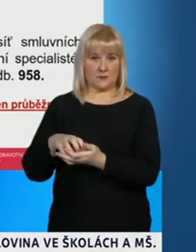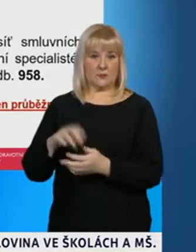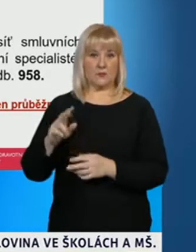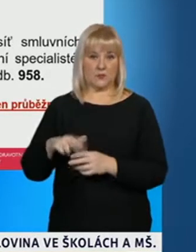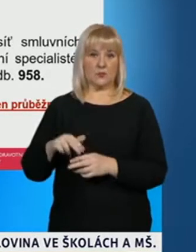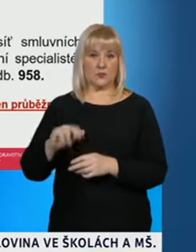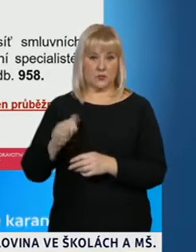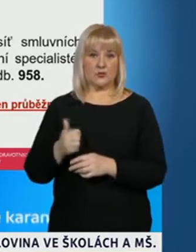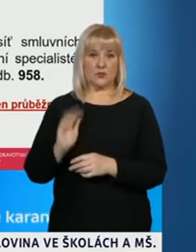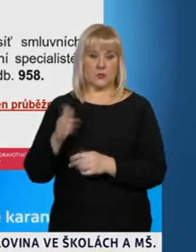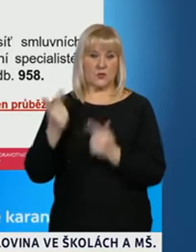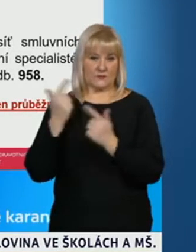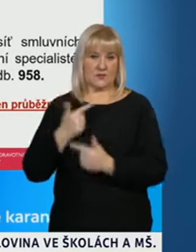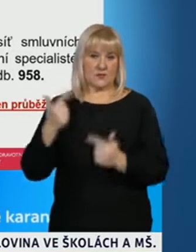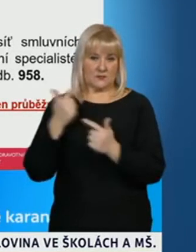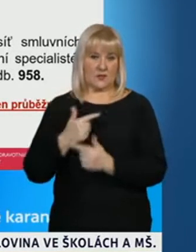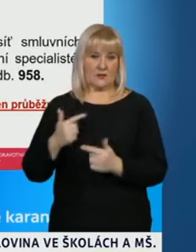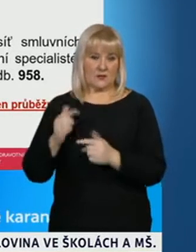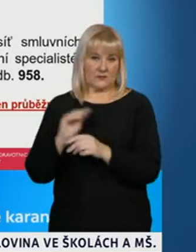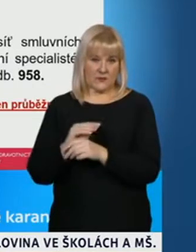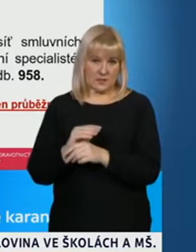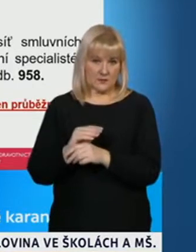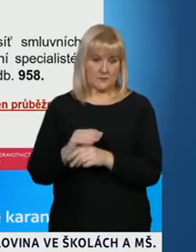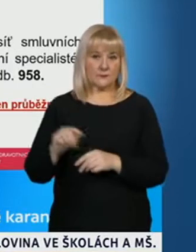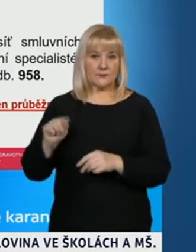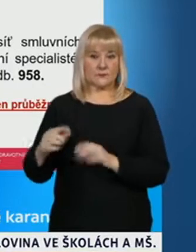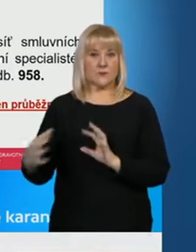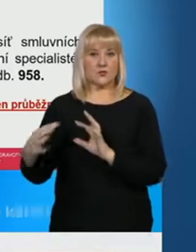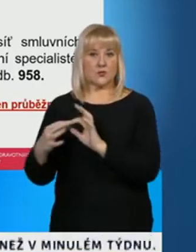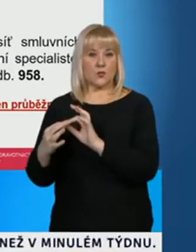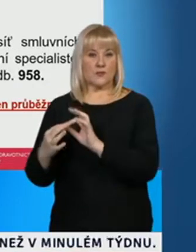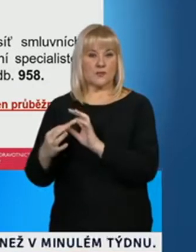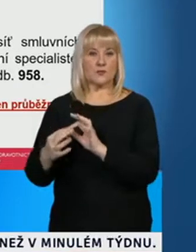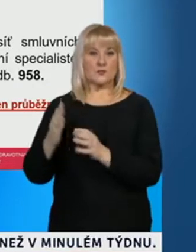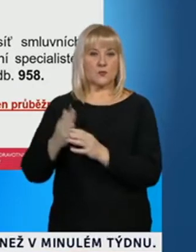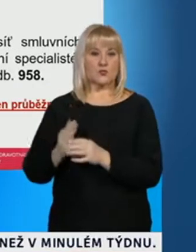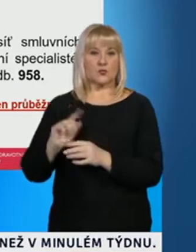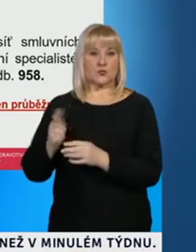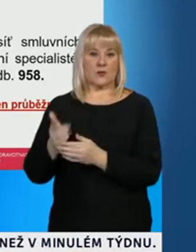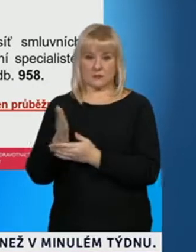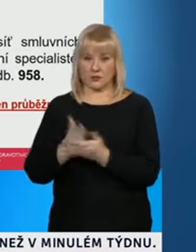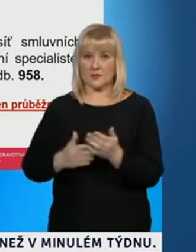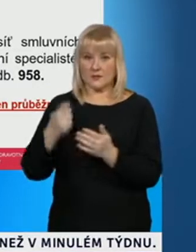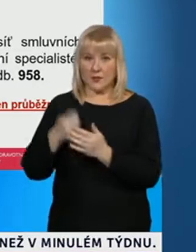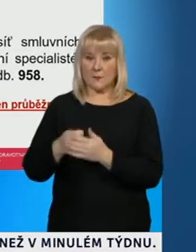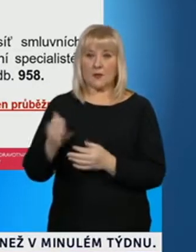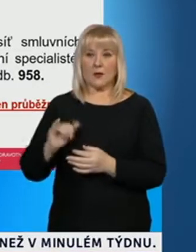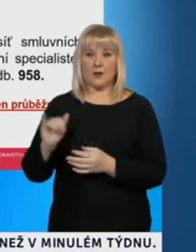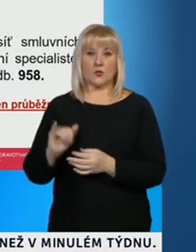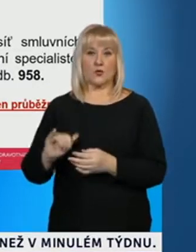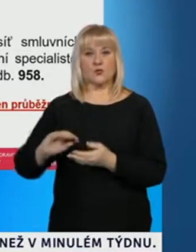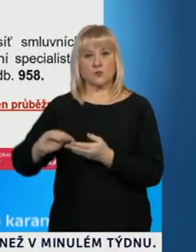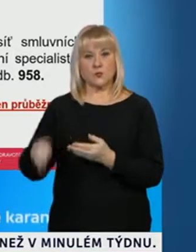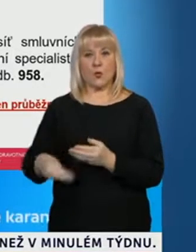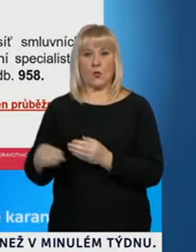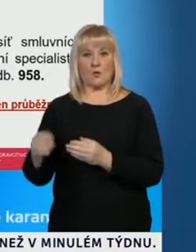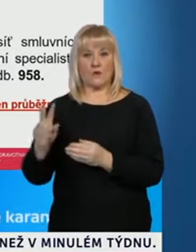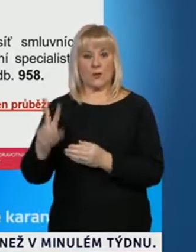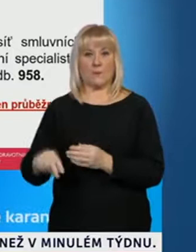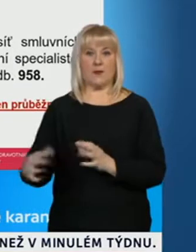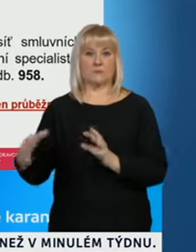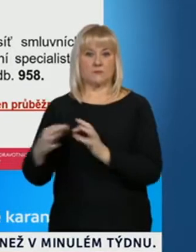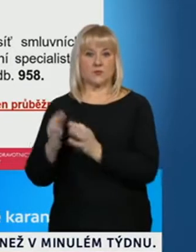dostaneme z řadiska vysvětlení. Tady na tuto sítě takzvaně navazuje sítě sekundární, to je smluvní poskytovatele zdravotních služeb,